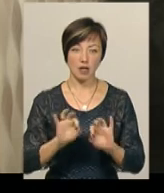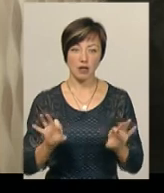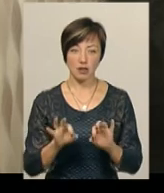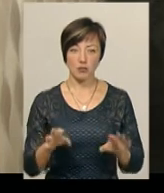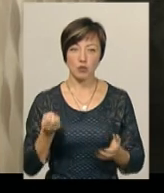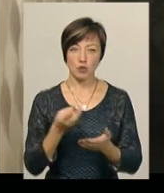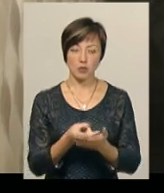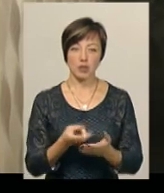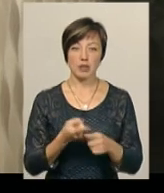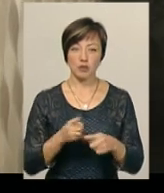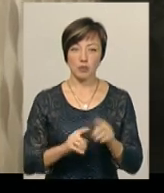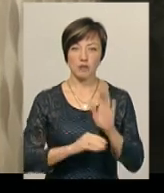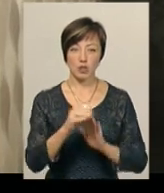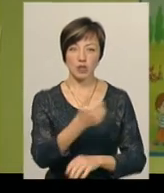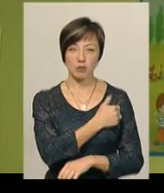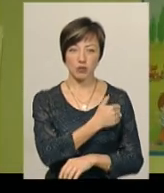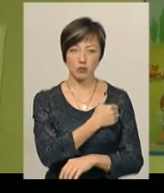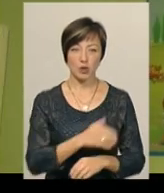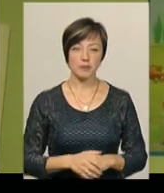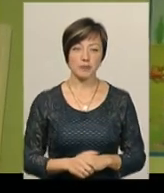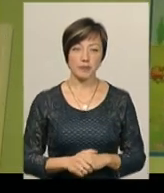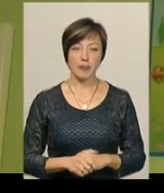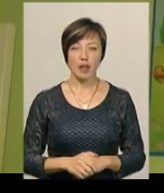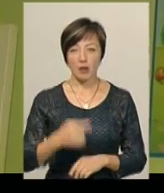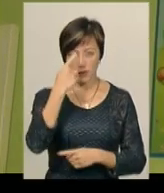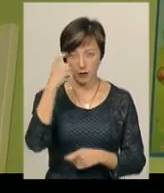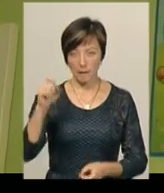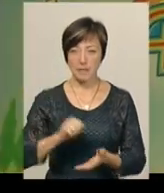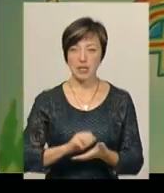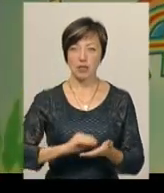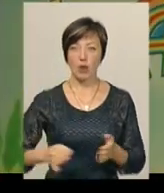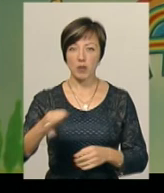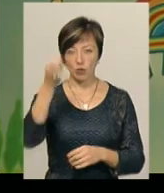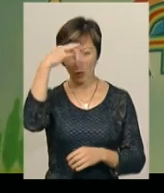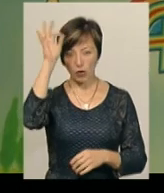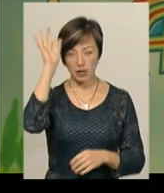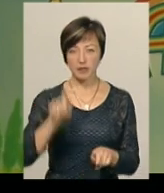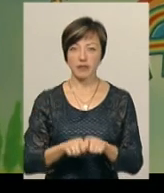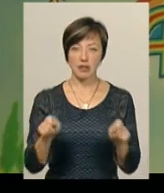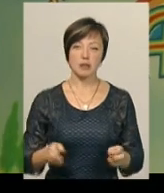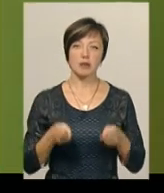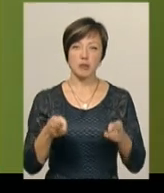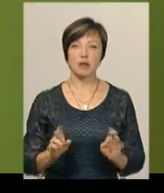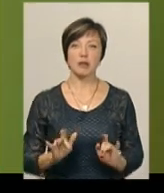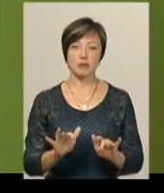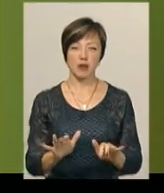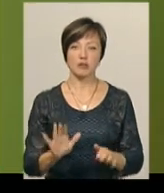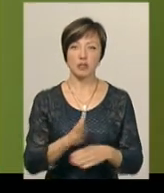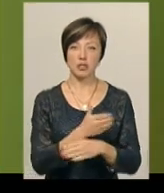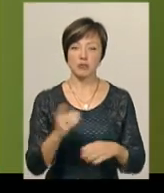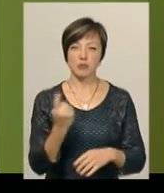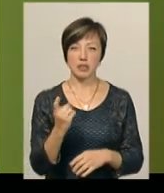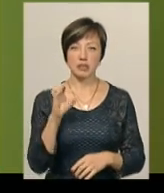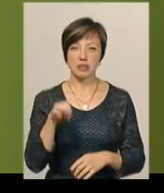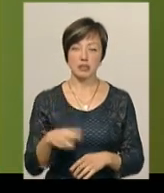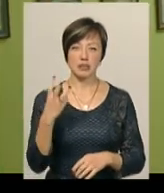якими вони поступили. Тобто висока температура. Як повідомила прес-секретар обласної поліції Інна Глега, відкрито кримінальне провадження за частиною